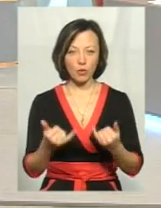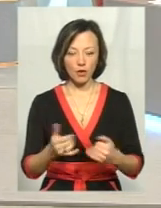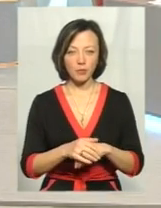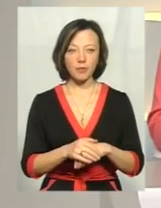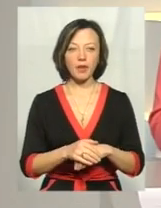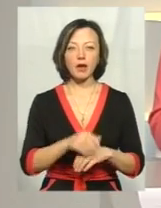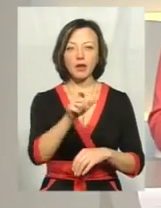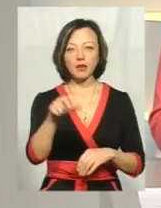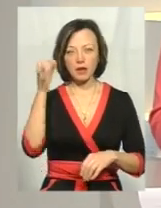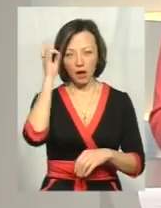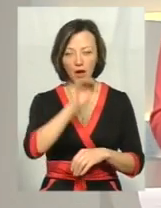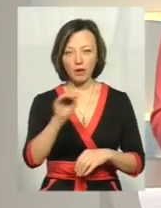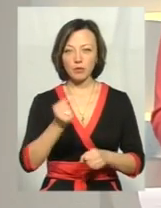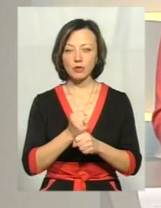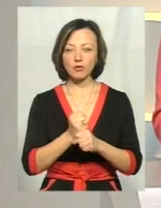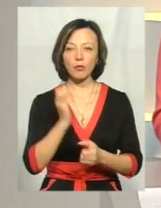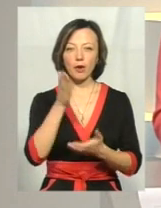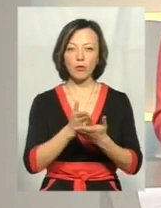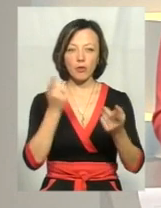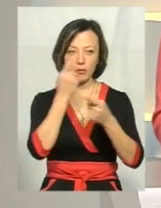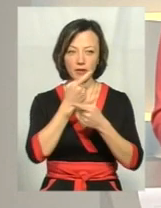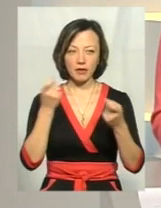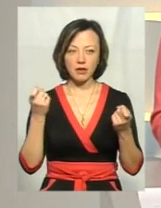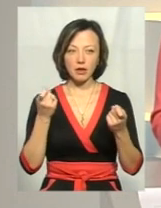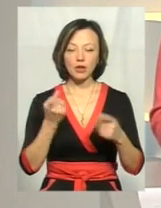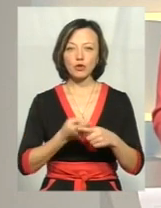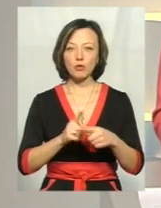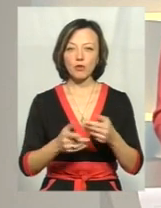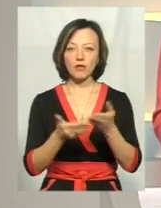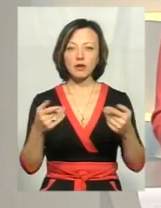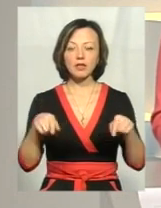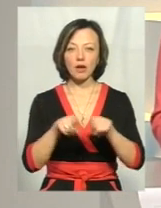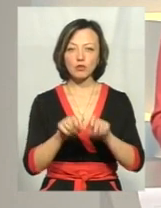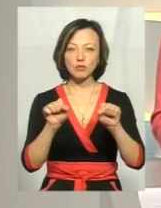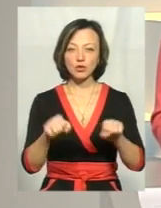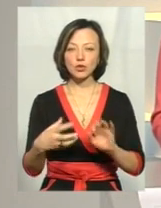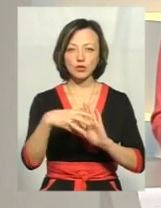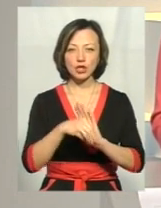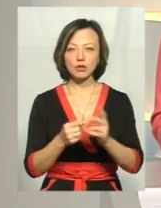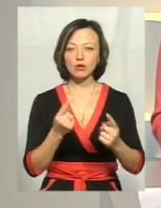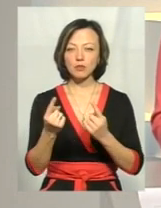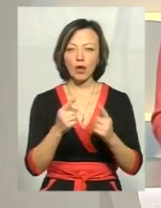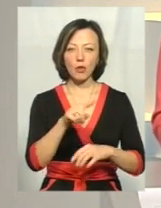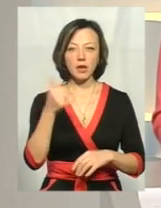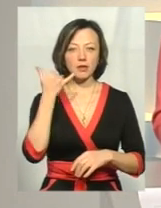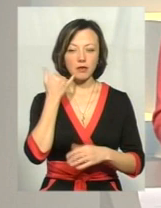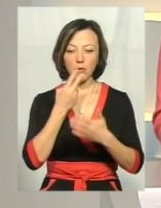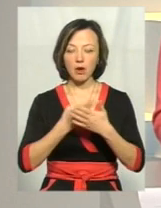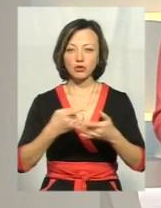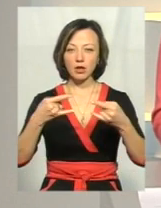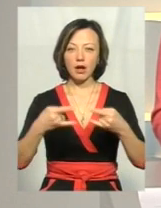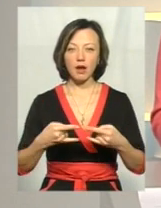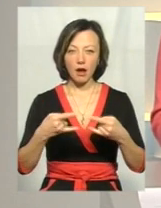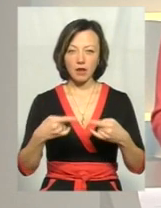нашим глядачам, я нагадую, що ми працюємо у прямому ефірі, тому ви також можете долучитись до розмови, номера телефонів бачите на